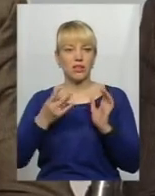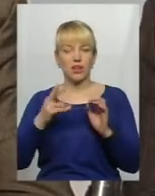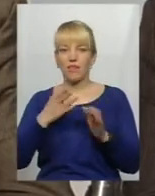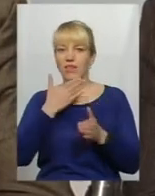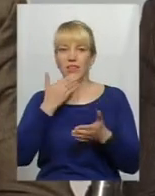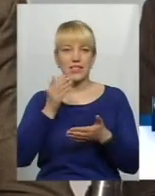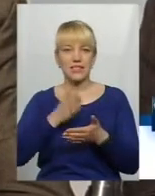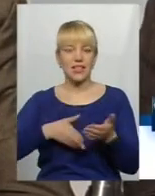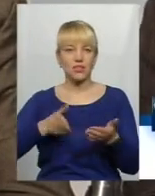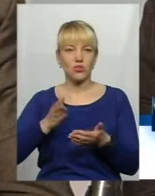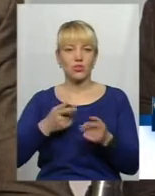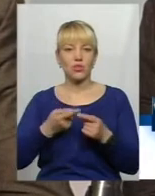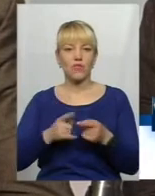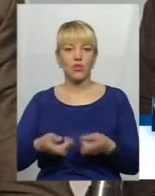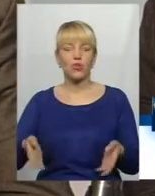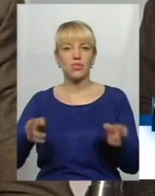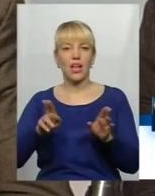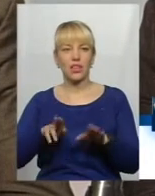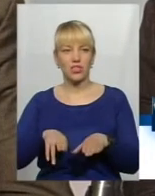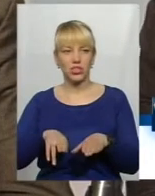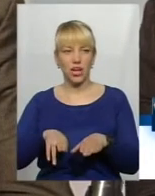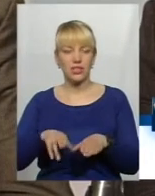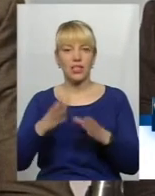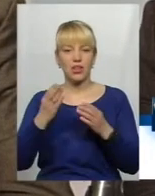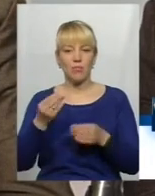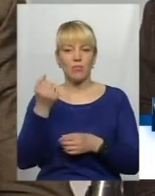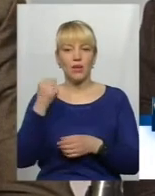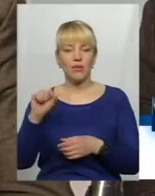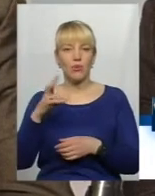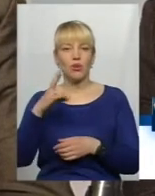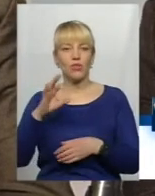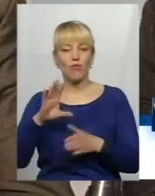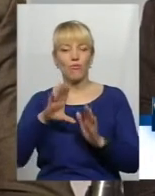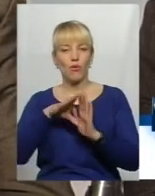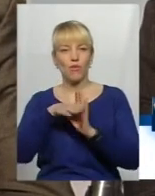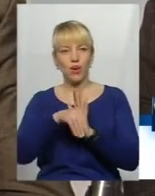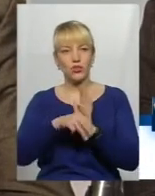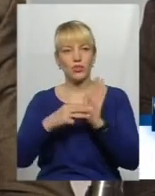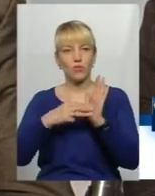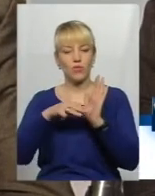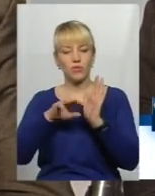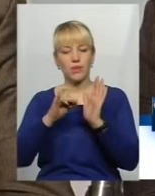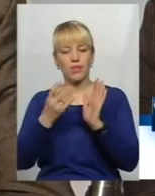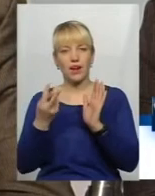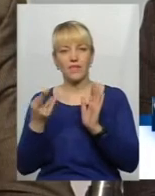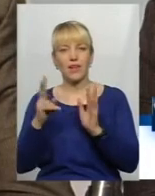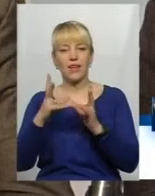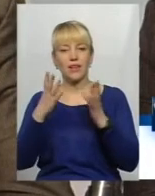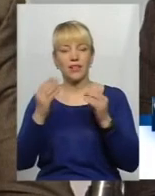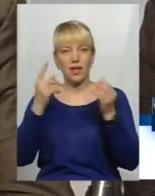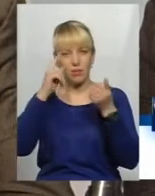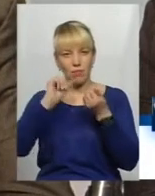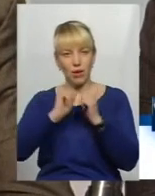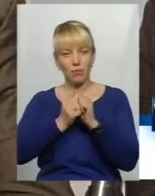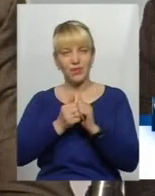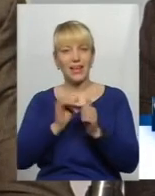скасовується. Воно залишається Днем Примоги. Але впроваджується 8 травня як День пам'яті і